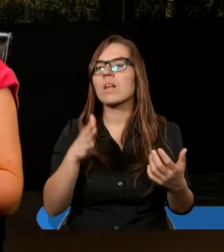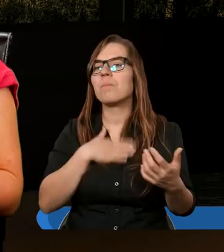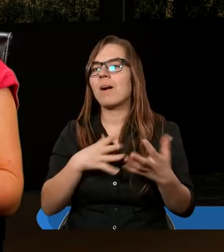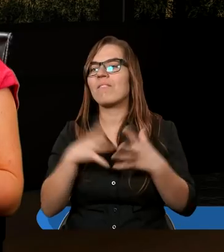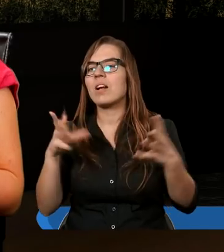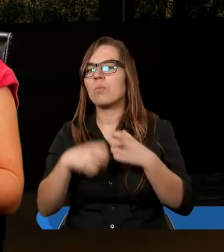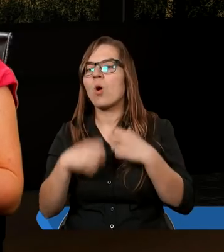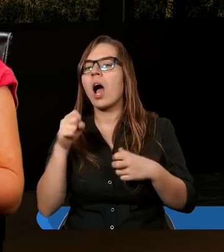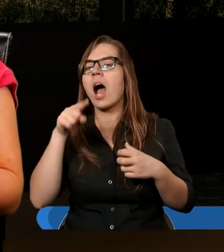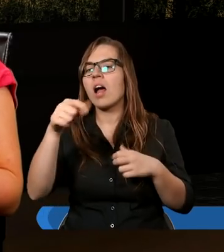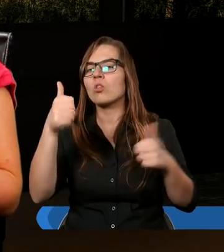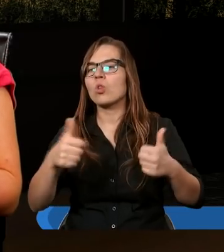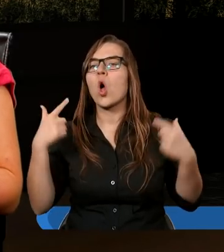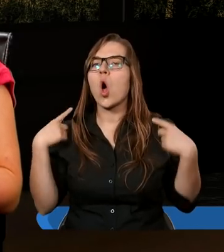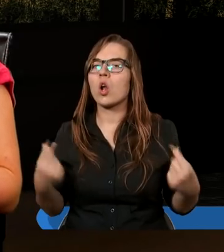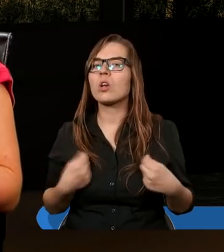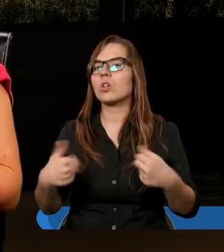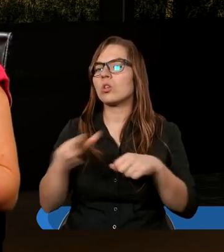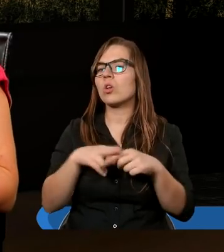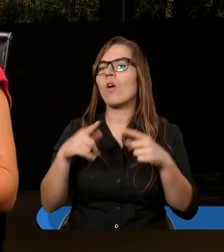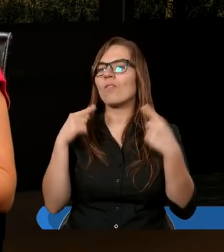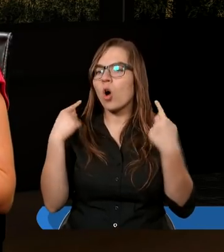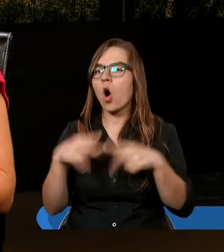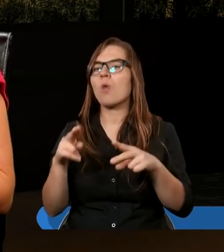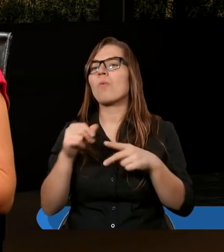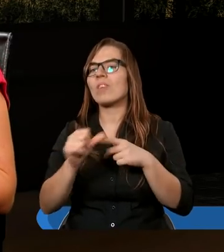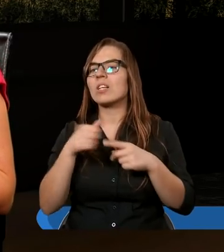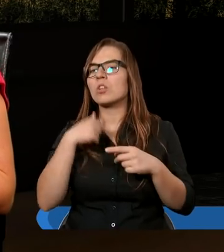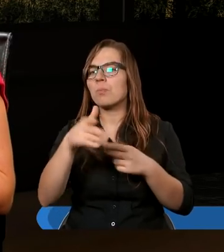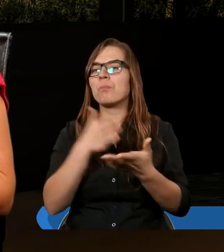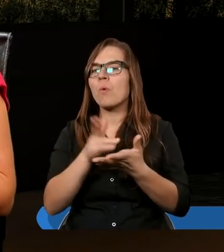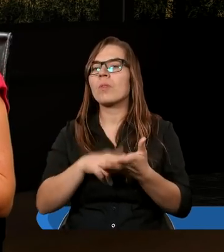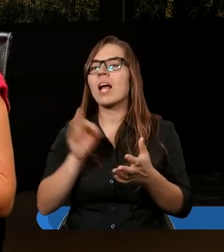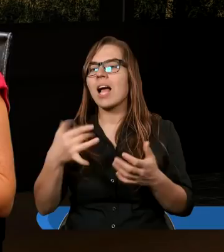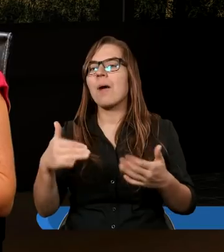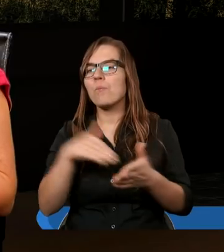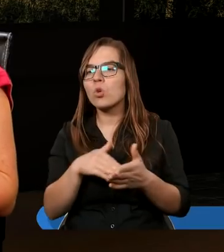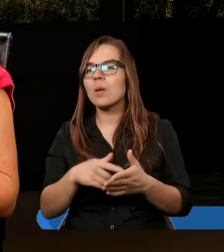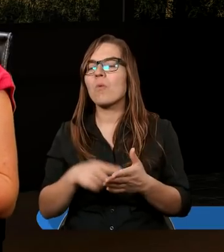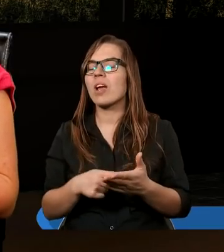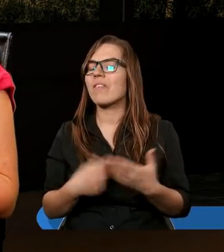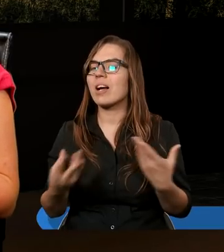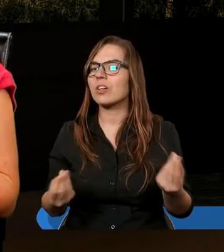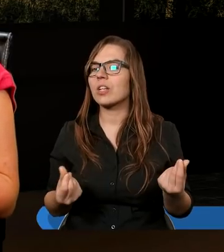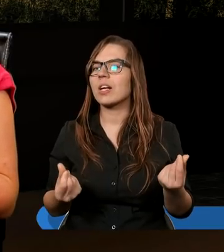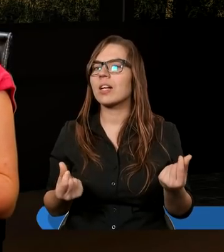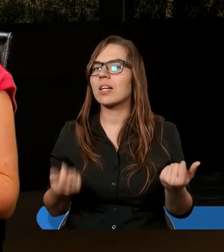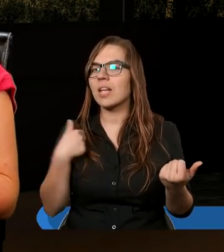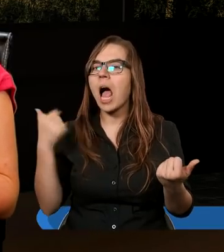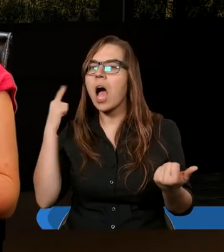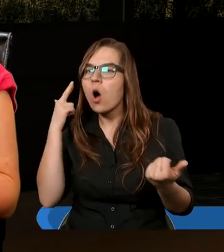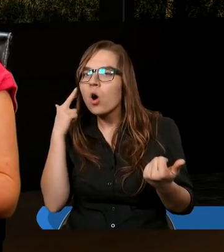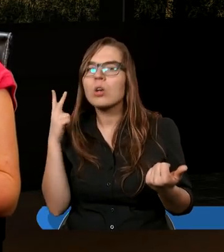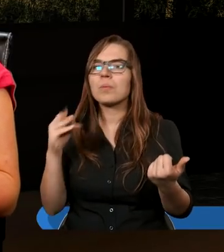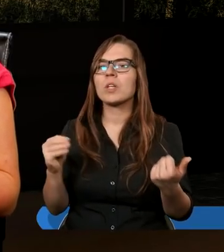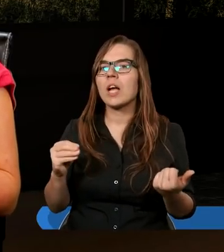wielki problem, a tu stoi osoba, której Bóg powiedział, żeby mi pomogła dokładnie tak, jak potrzebuje. Więc ja rozumiem,